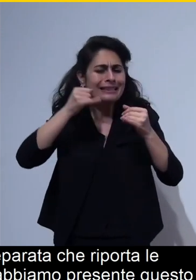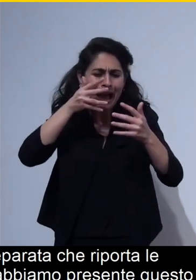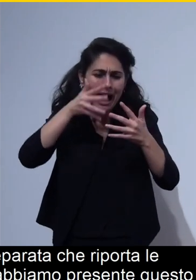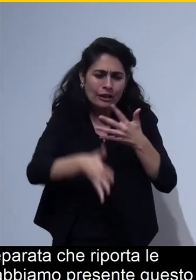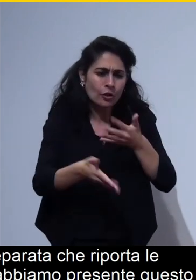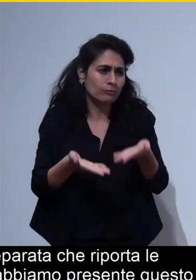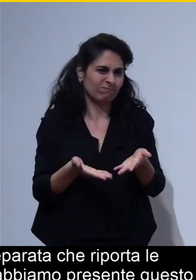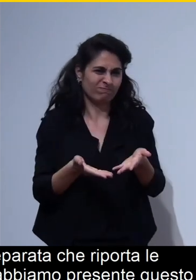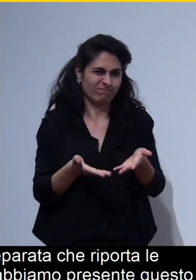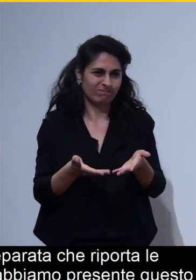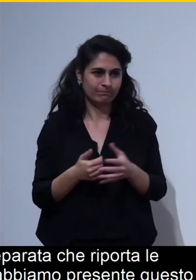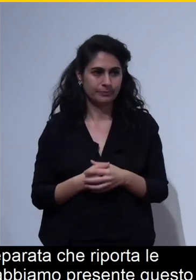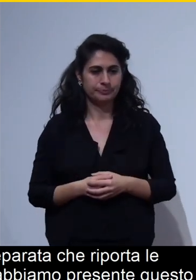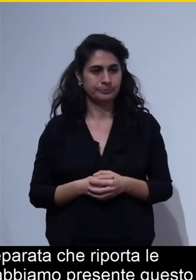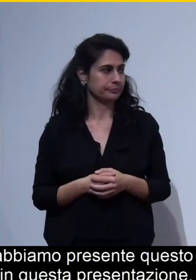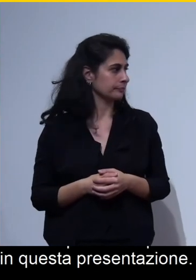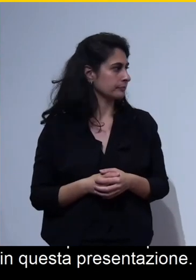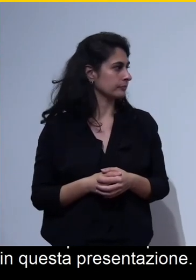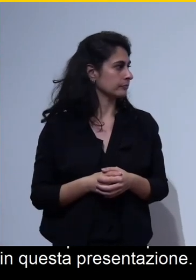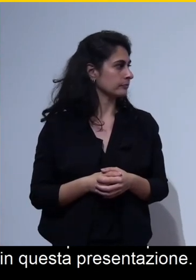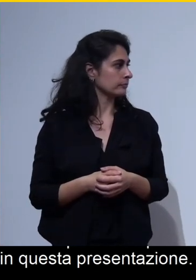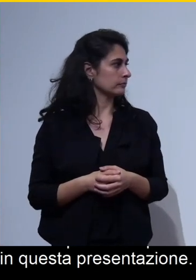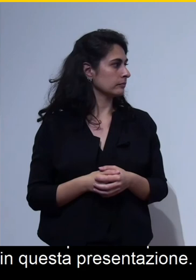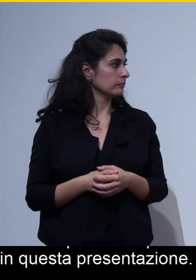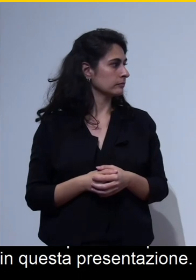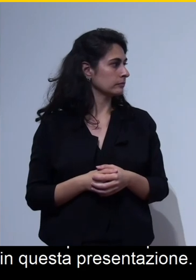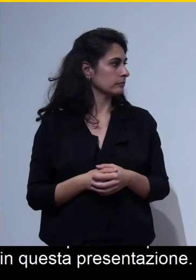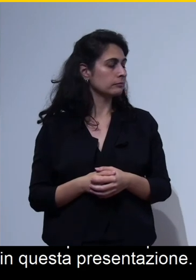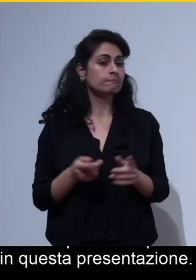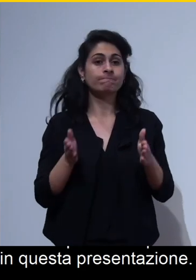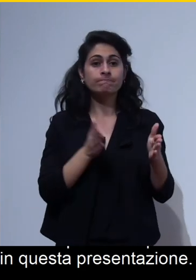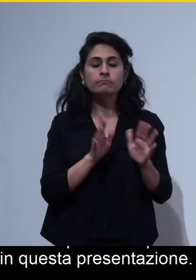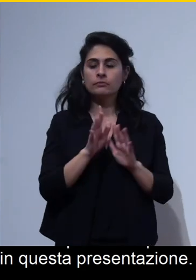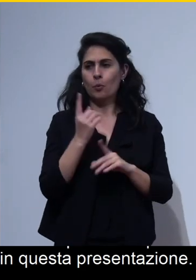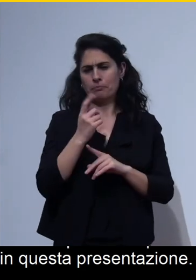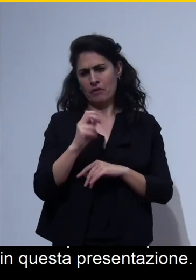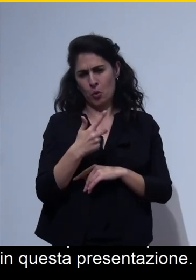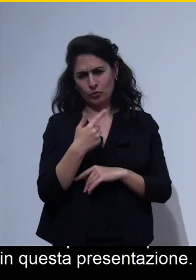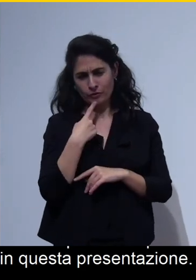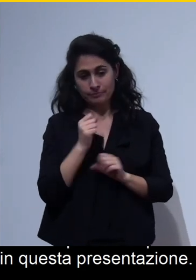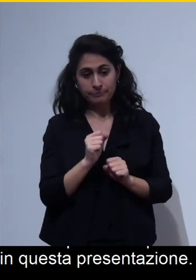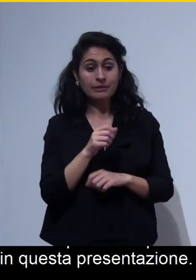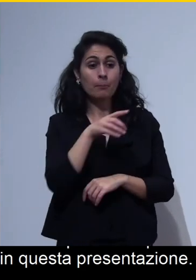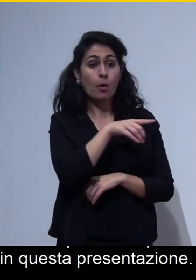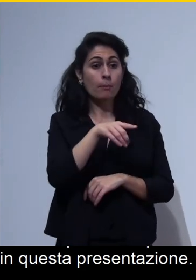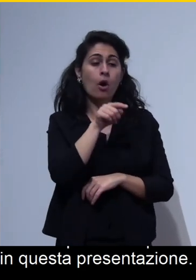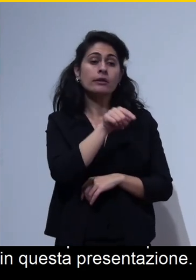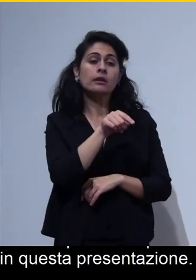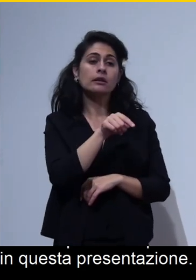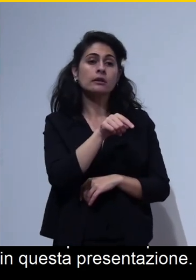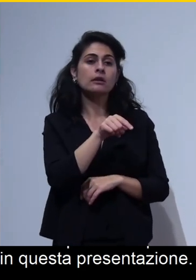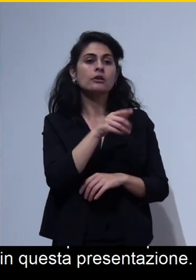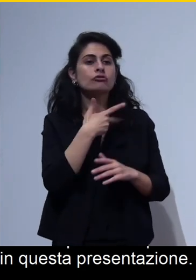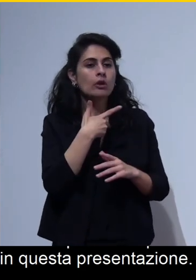l'unica cosa velocissima che ti possiamo dire è che PowerPoint ti permette di mettere un testo alternativo su tutto forme